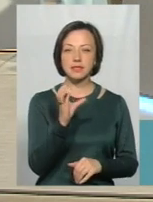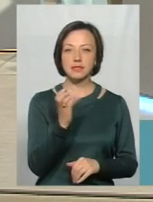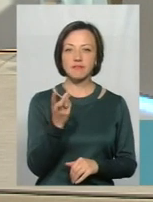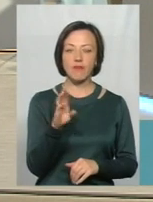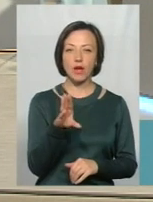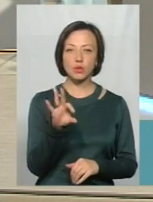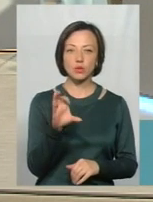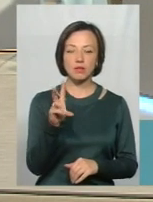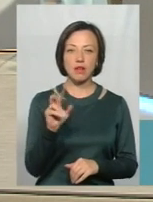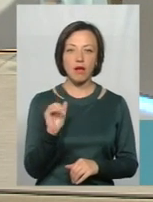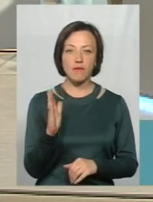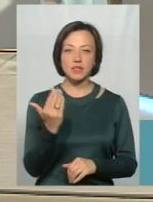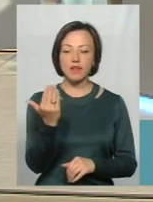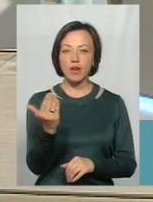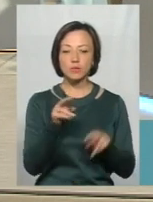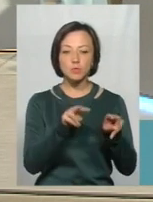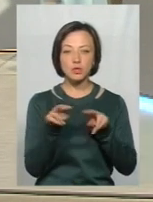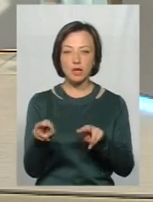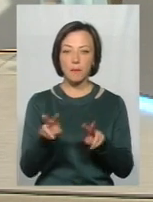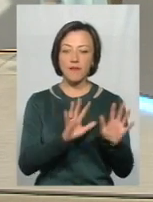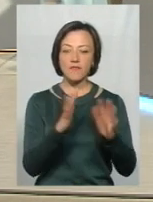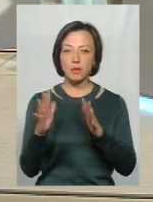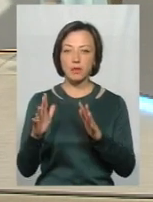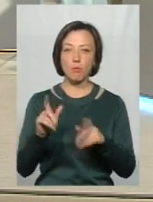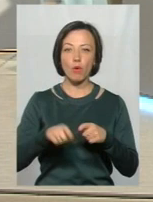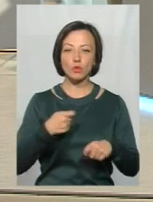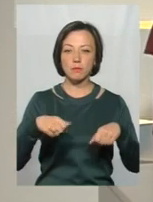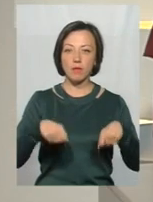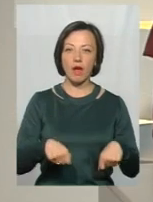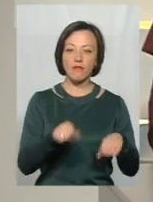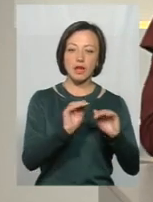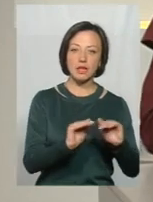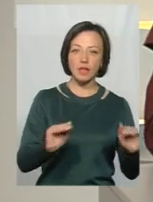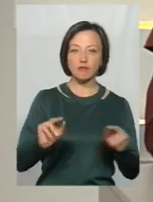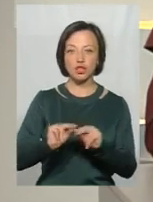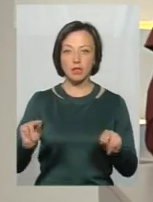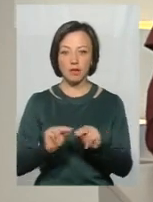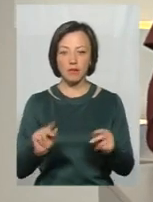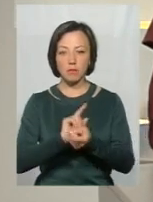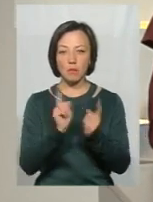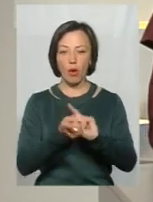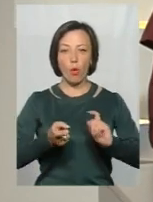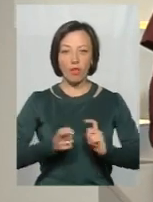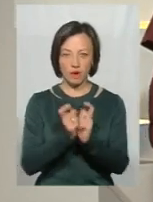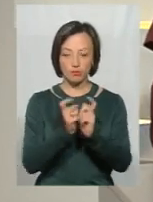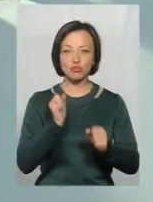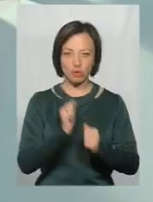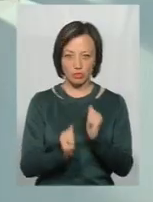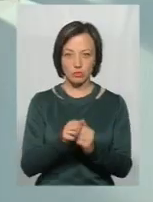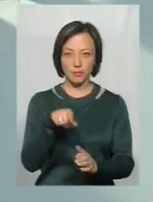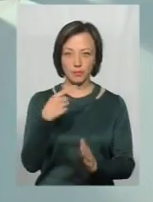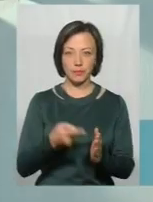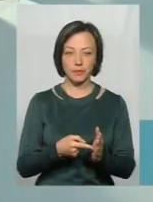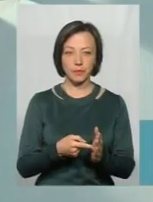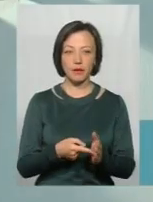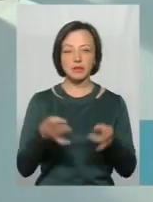випадки порушення прав вчителів, учнів, які переростають у конфлікти, вони почастішали? Ну, варто сказати, що